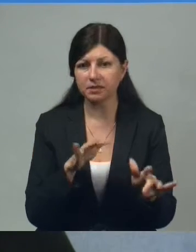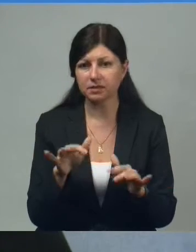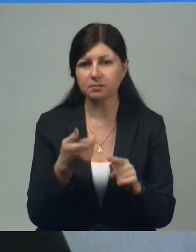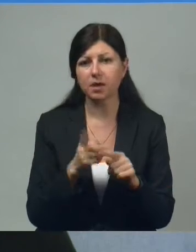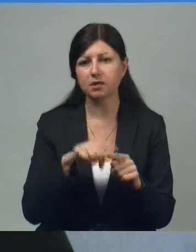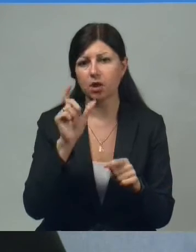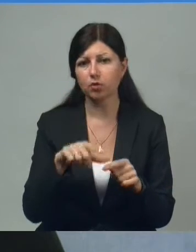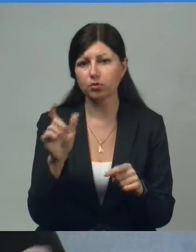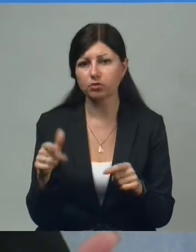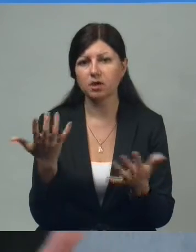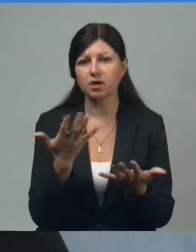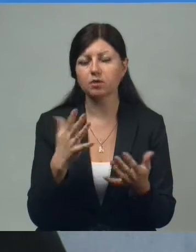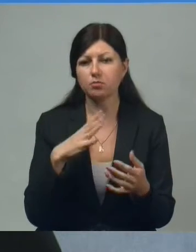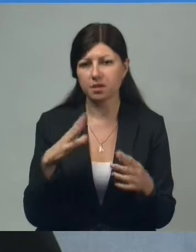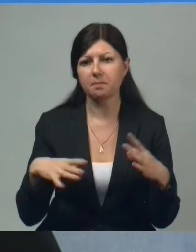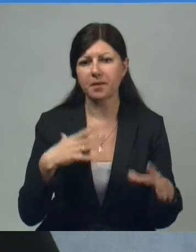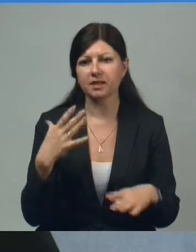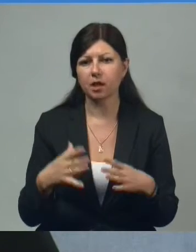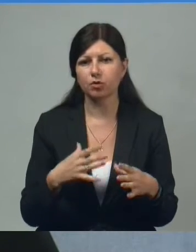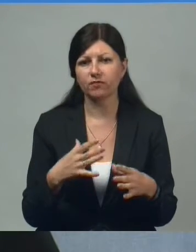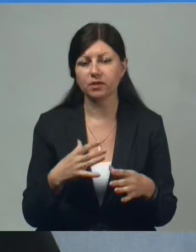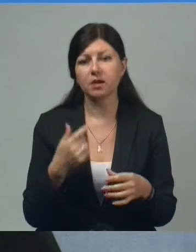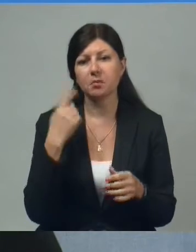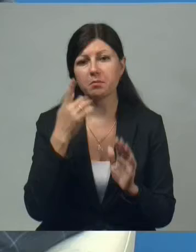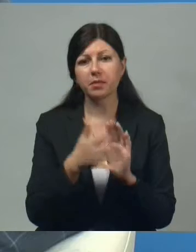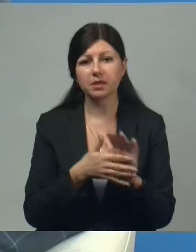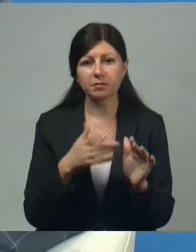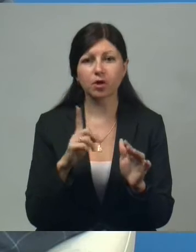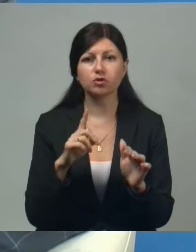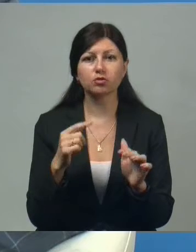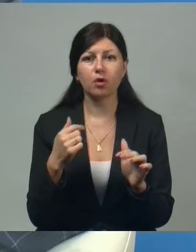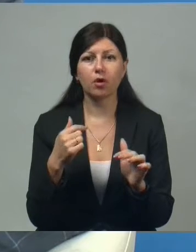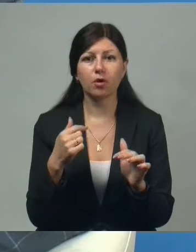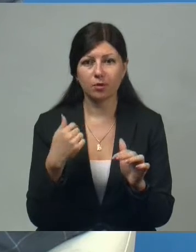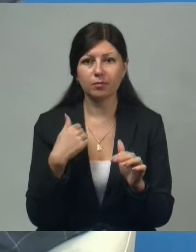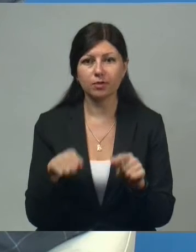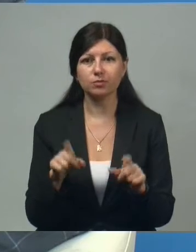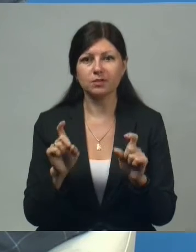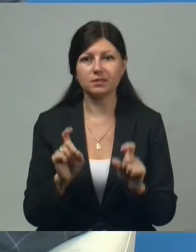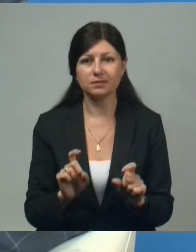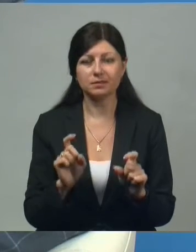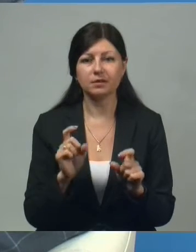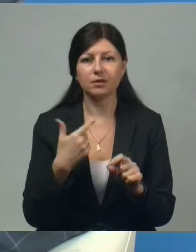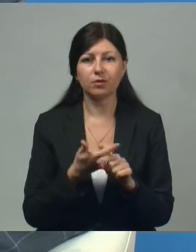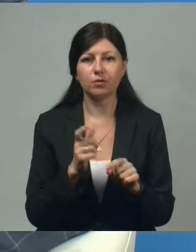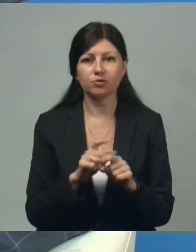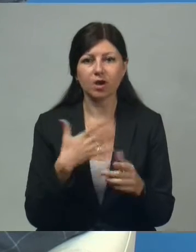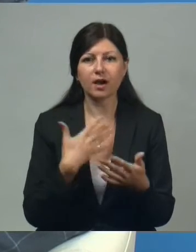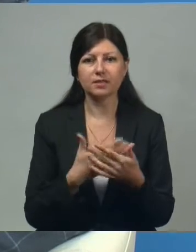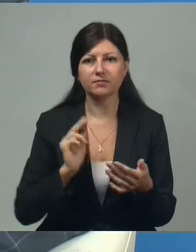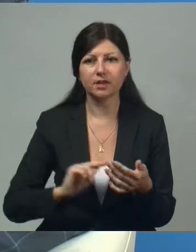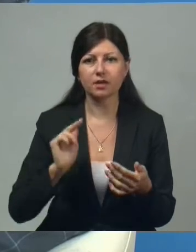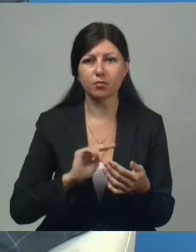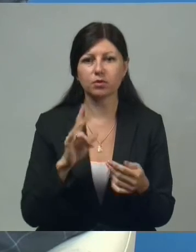это люди, которые были подготовлены. Я понимаю, что вот мы-то привязаны, можно сказать, и очень активно